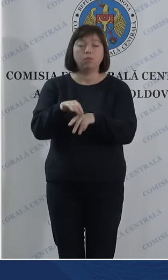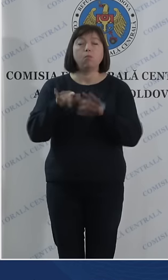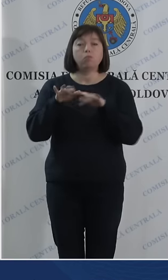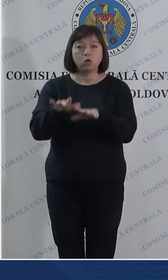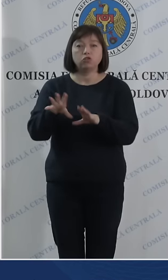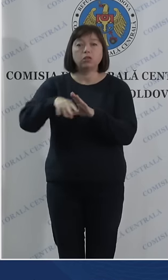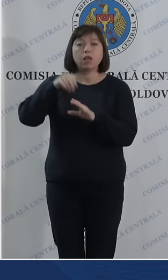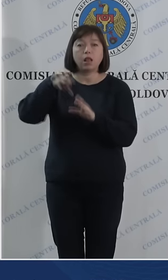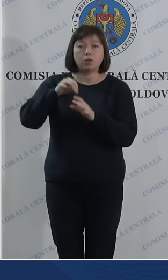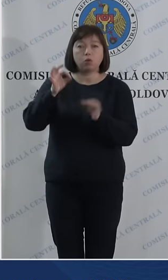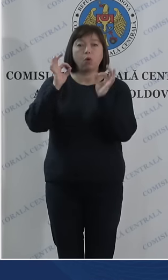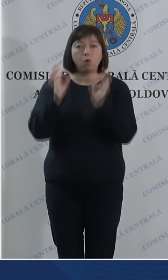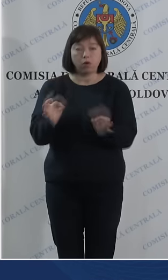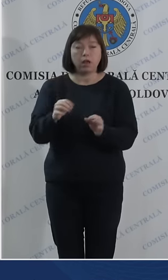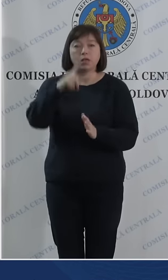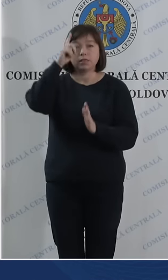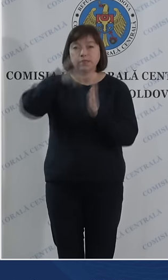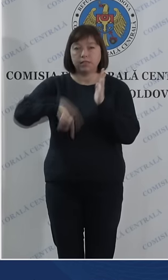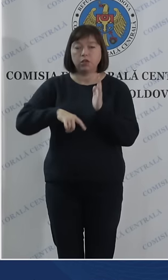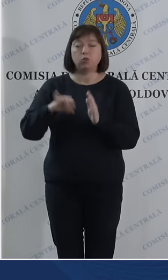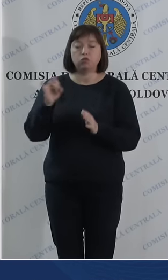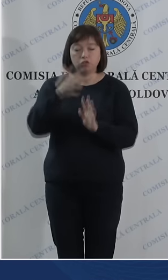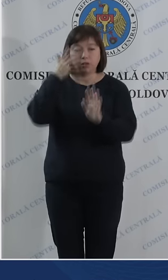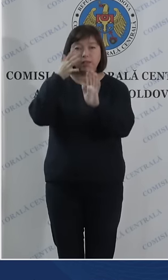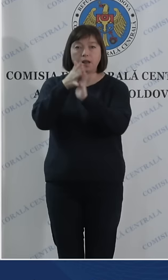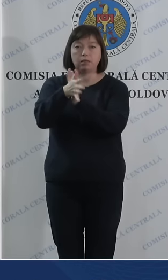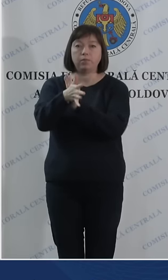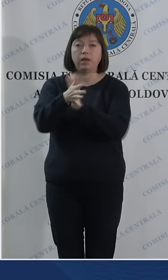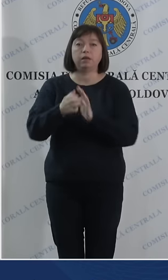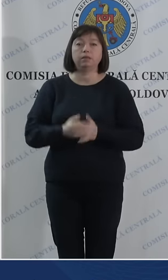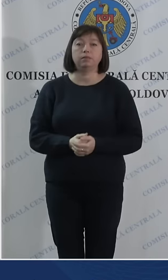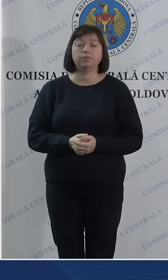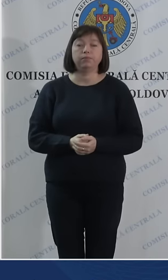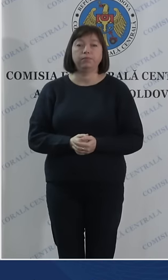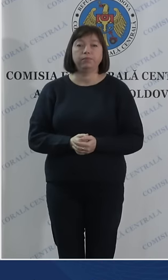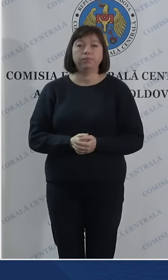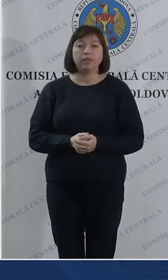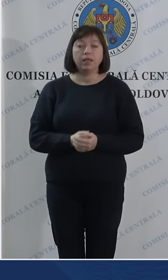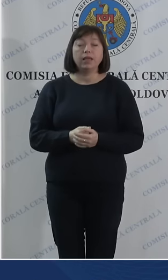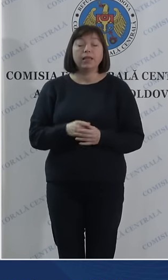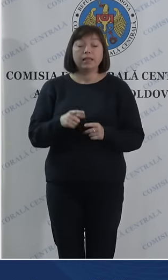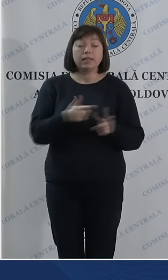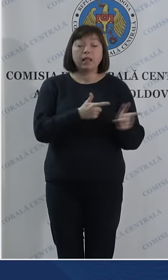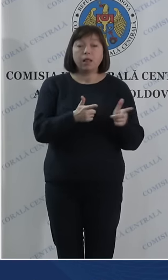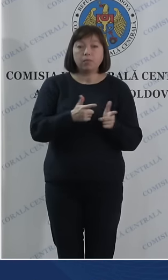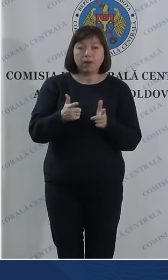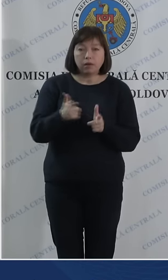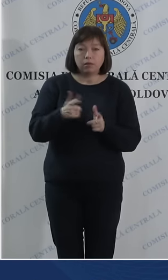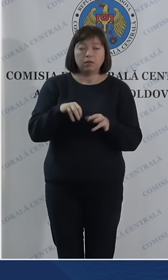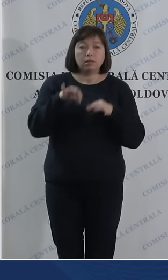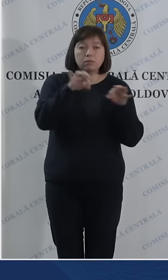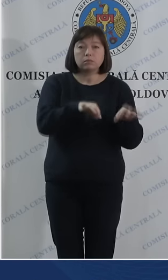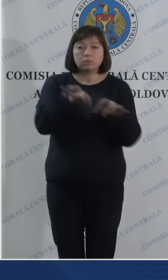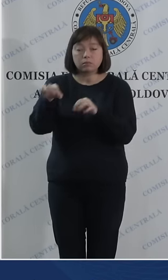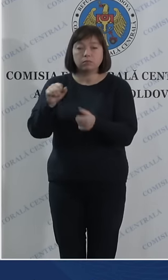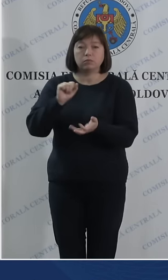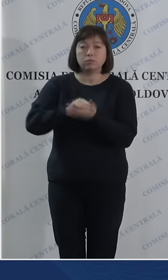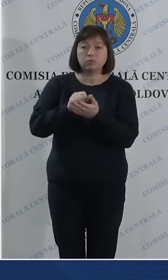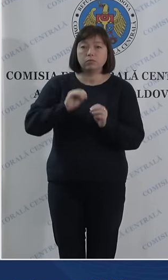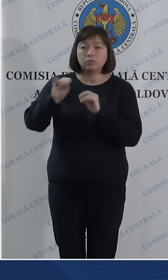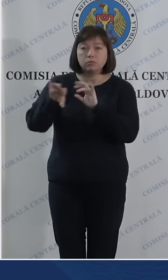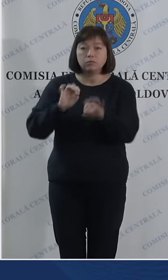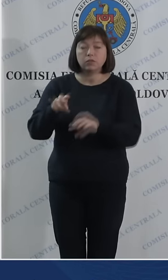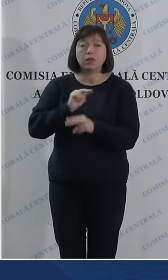proces electoral corect, sigur și transparent. De la pregătirea logistică, la